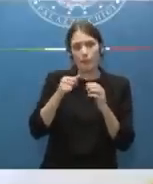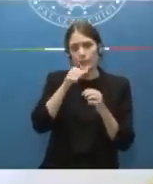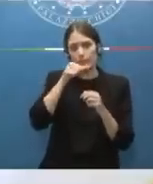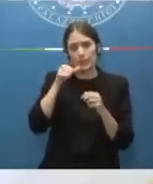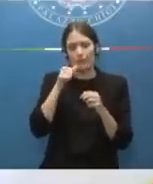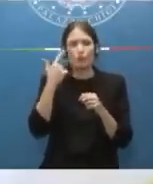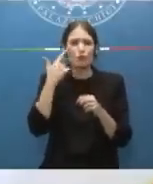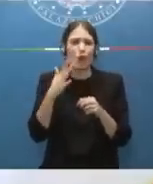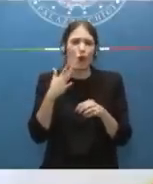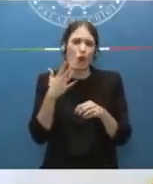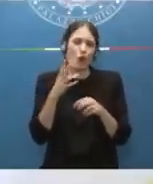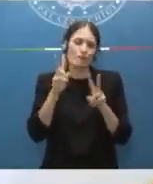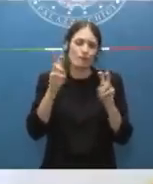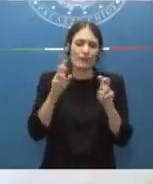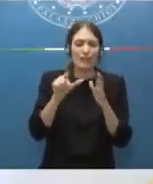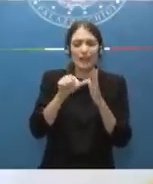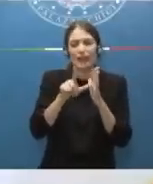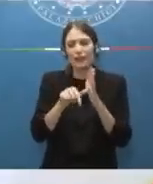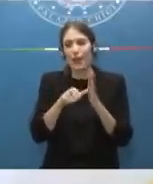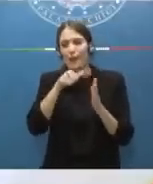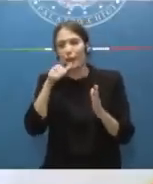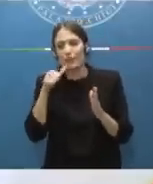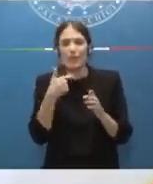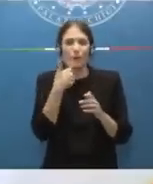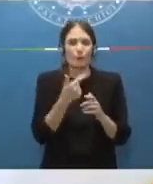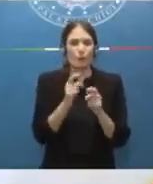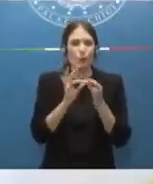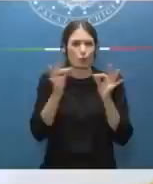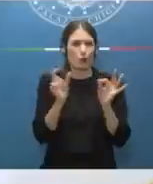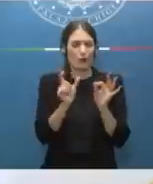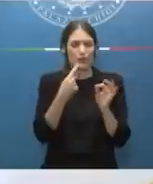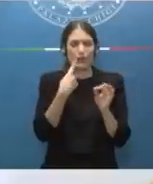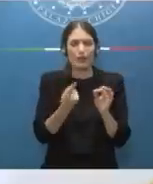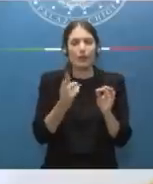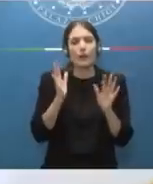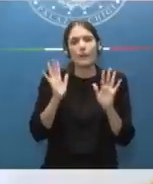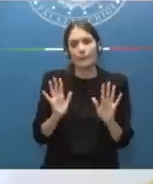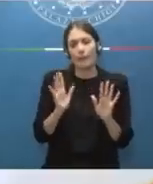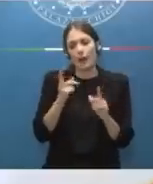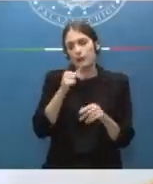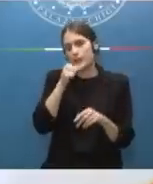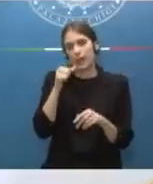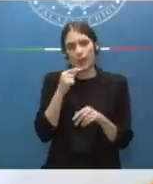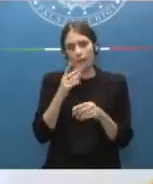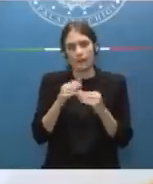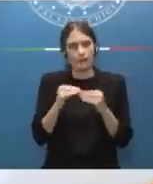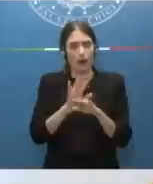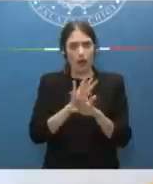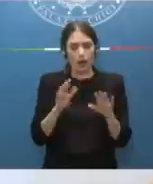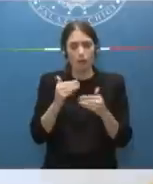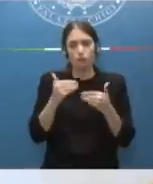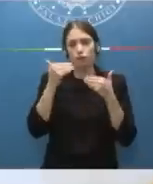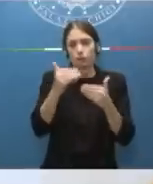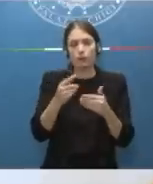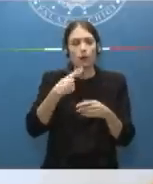so che è una brutta espressione, ma necessitas legem non abet, e questo era necessario farlo, avremo anche il tempo, attraverso